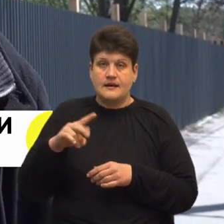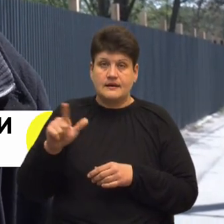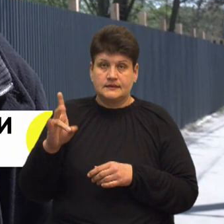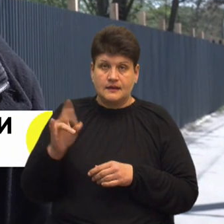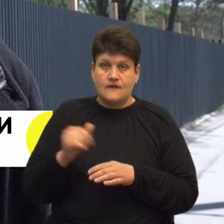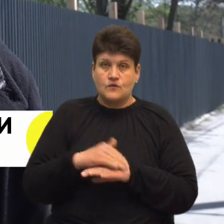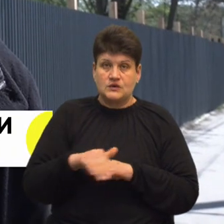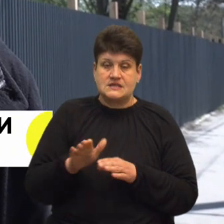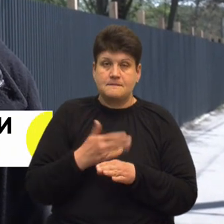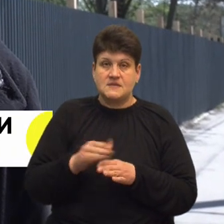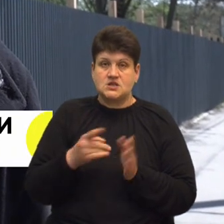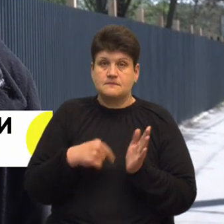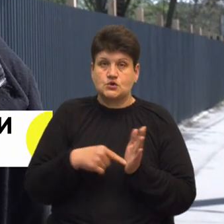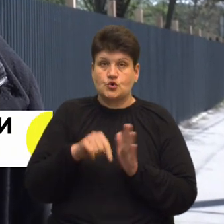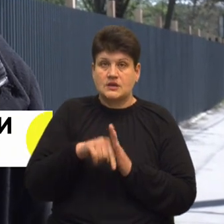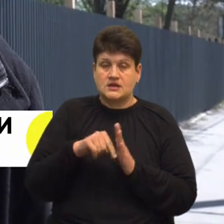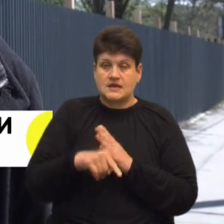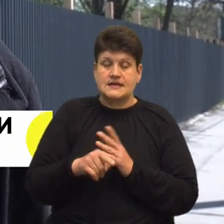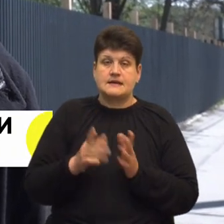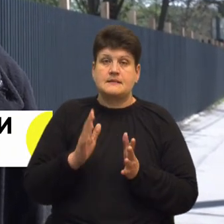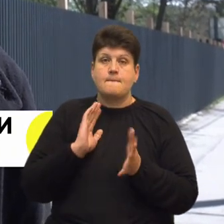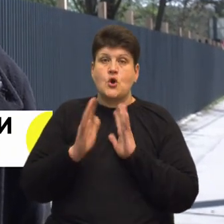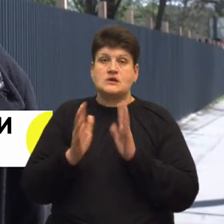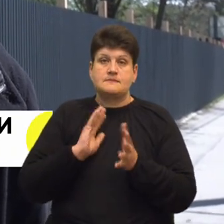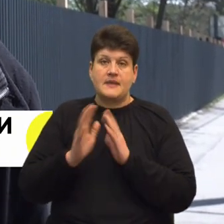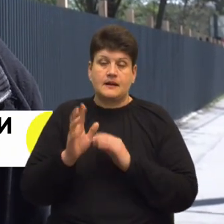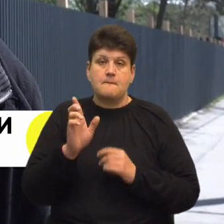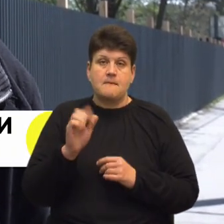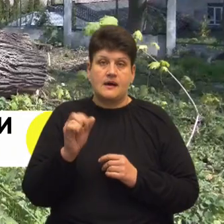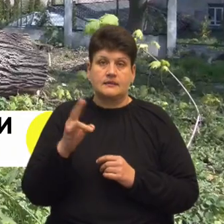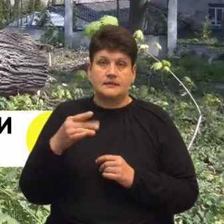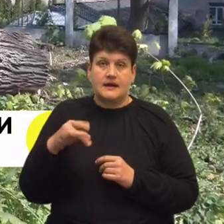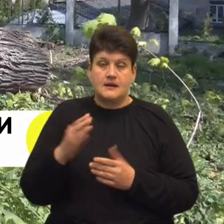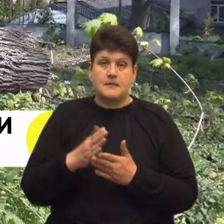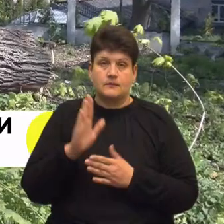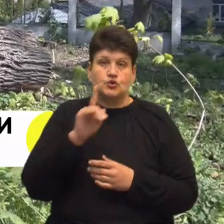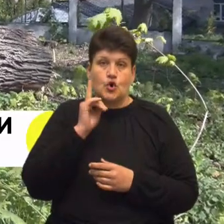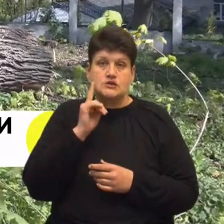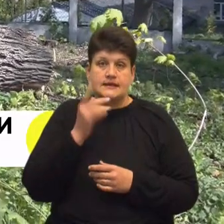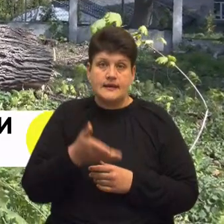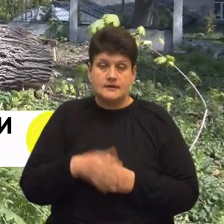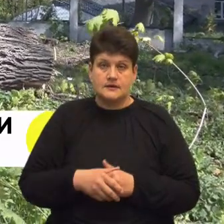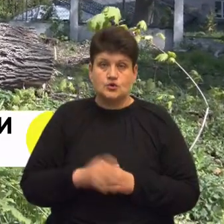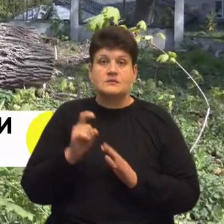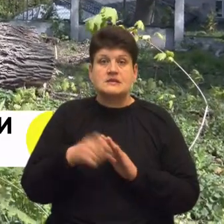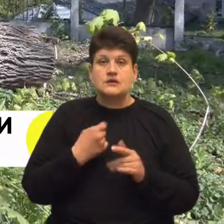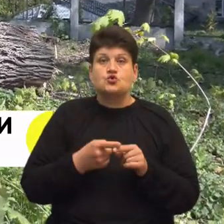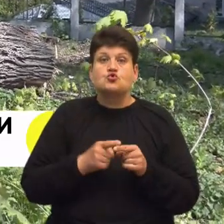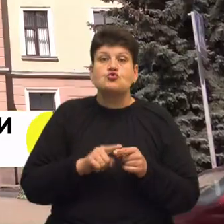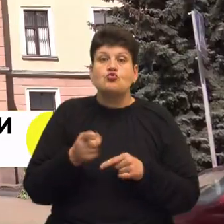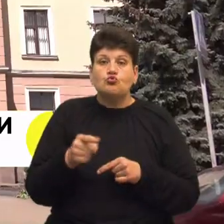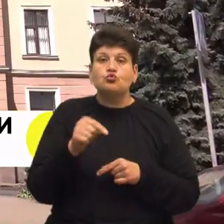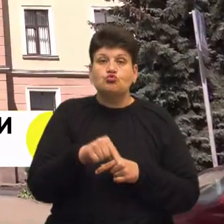міжміського значення проспект Бандери, мають бути озеленення попри саму вулицю. Щоб дізнатися, чому тут планують